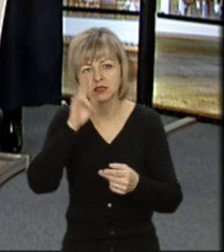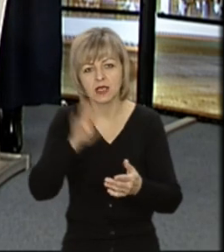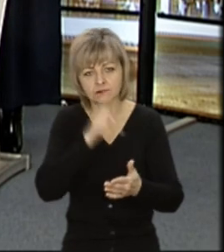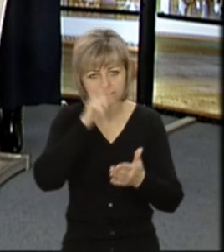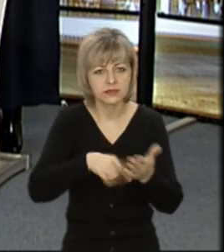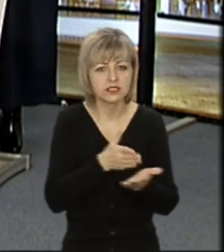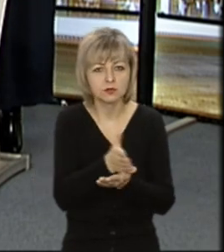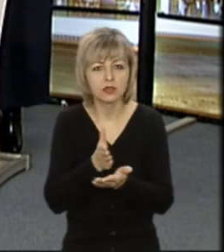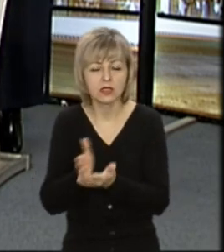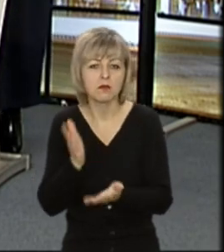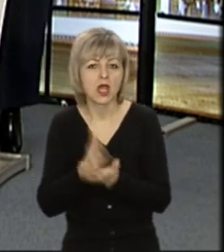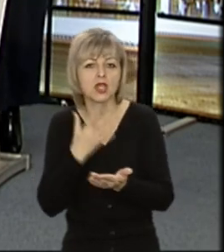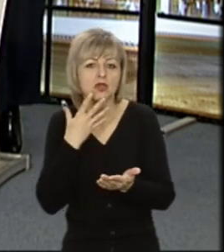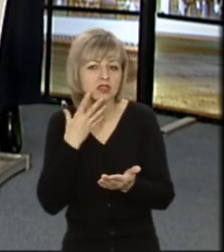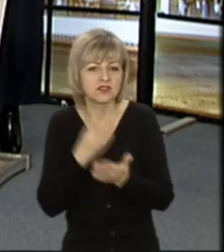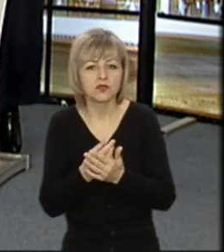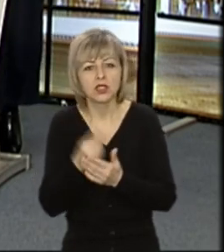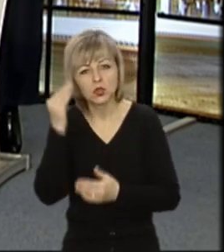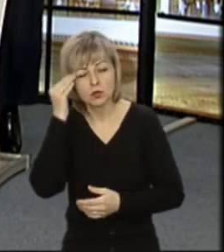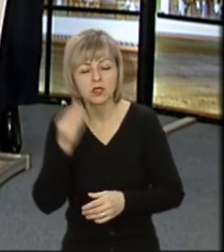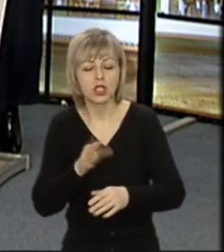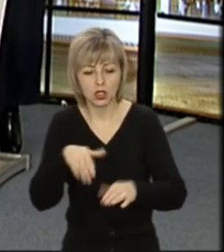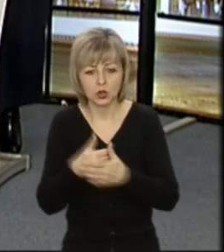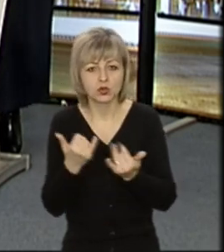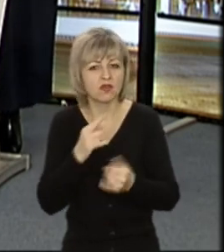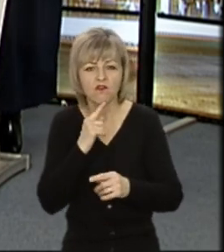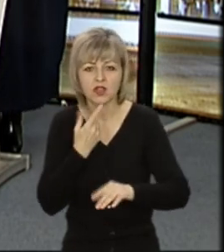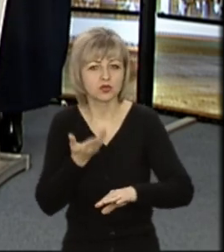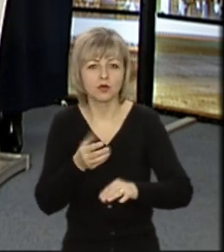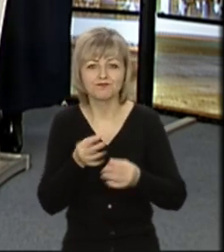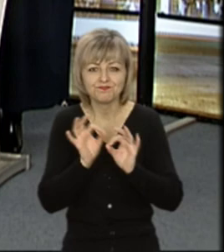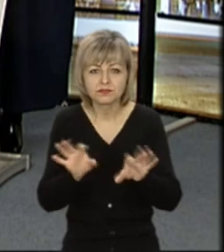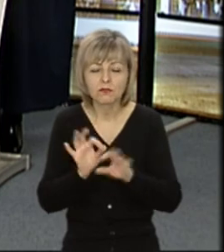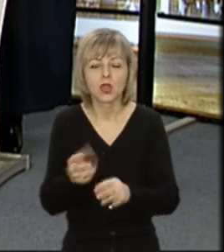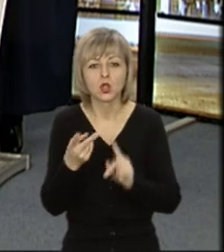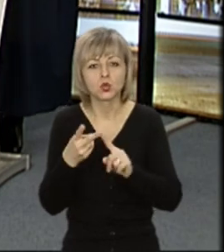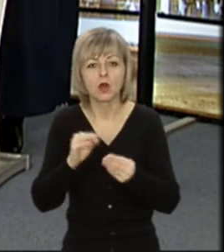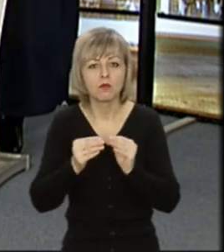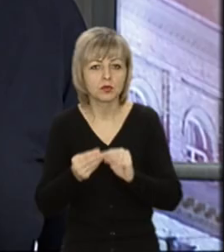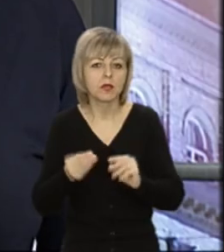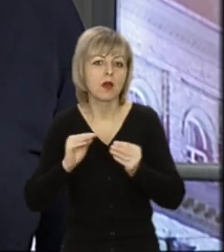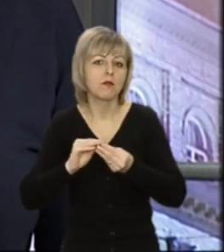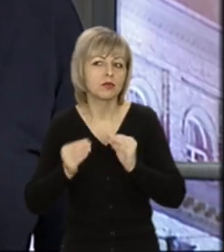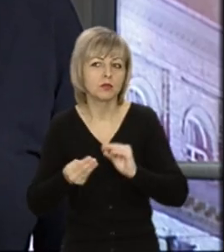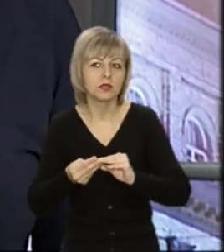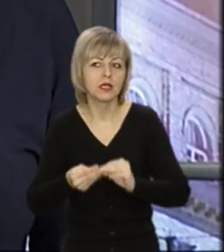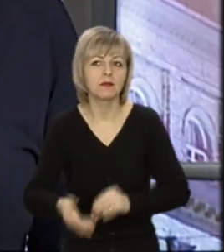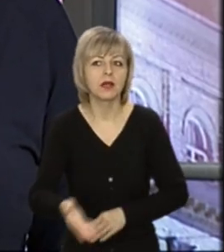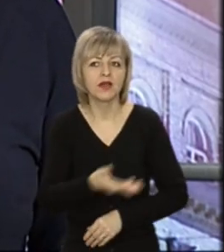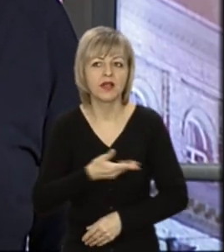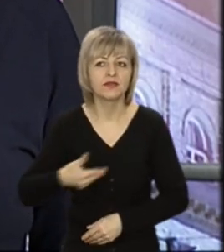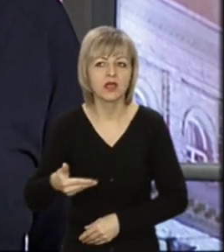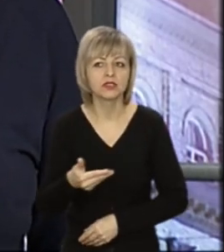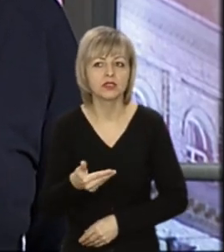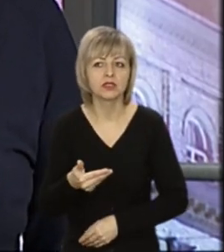релігійні свої переконання. І до сьогоднішнього дня їх ще важко переконати. Друга проблема, як на мене, це є проблема наших